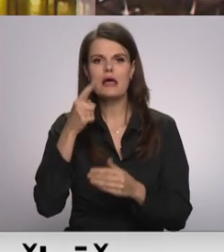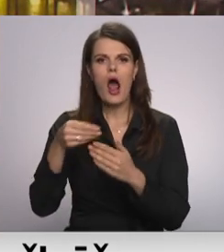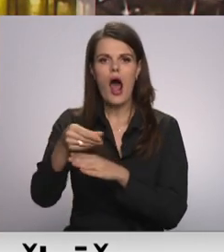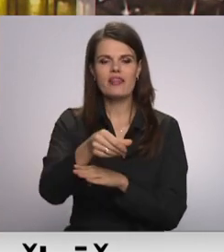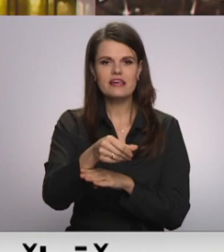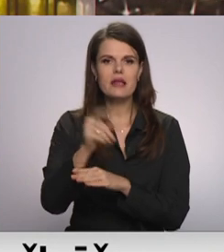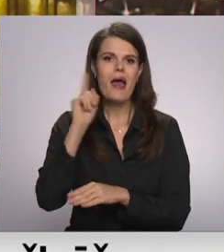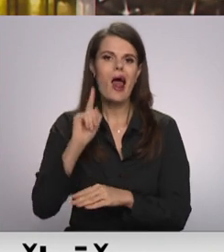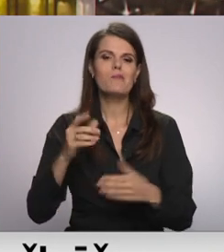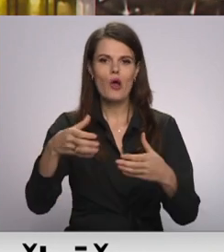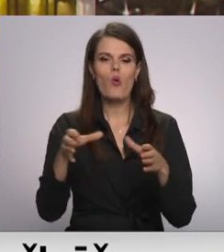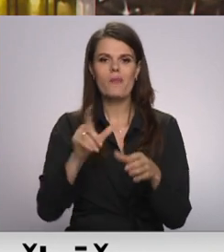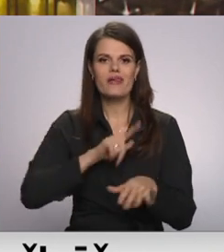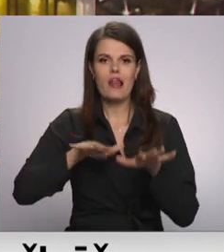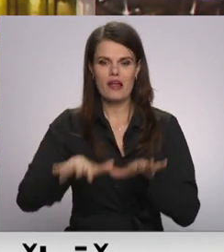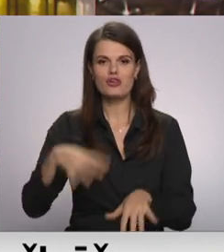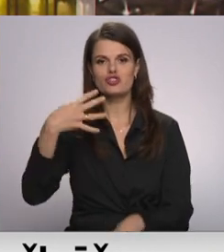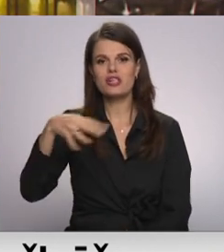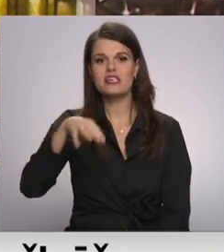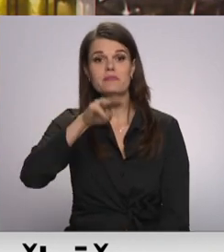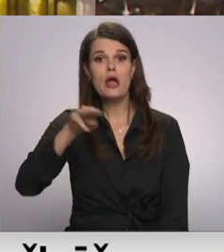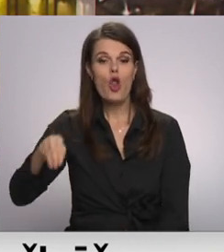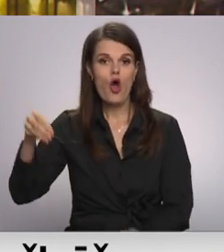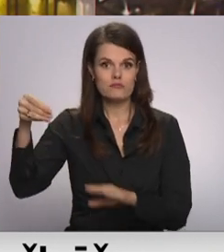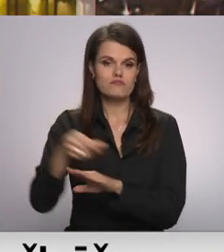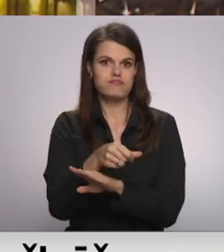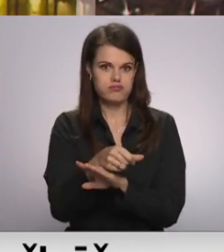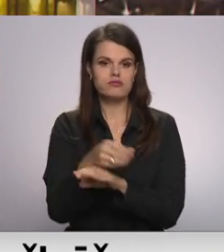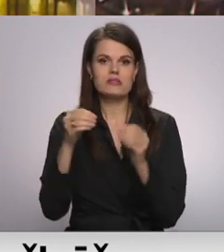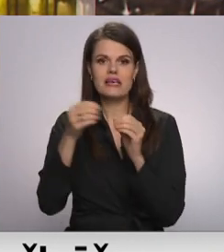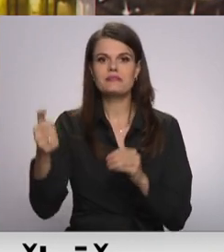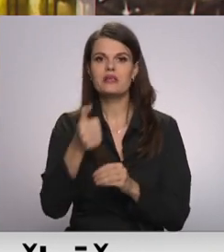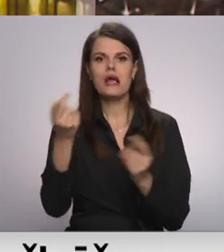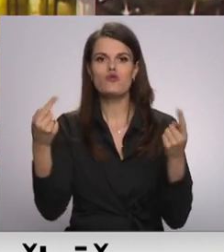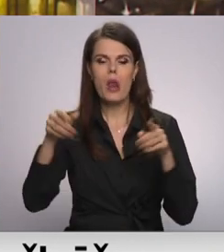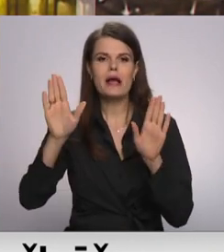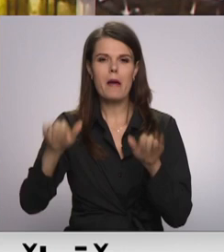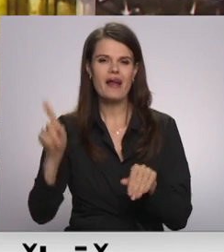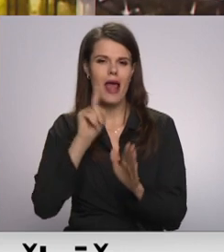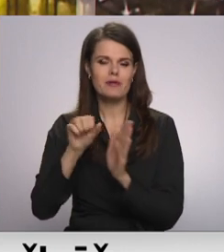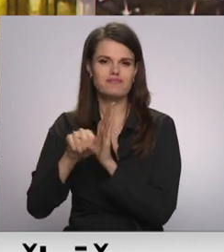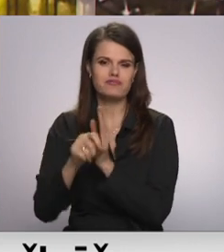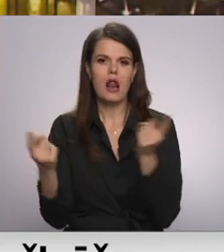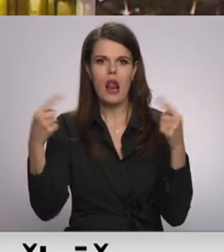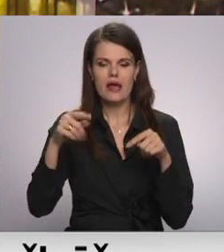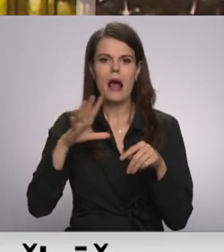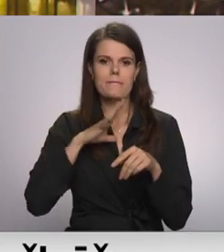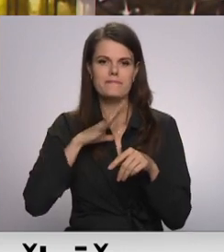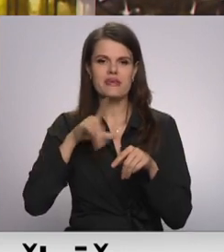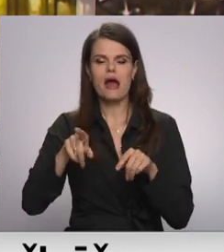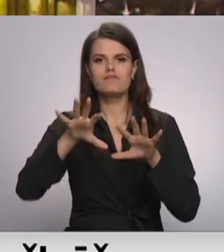kopienai paradis 40 miljonu eiro kompensācijas izmaksu desmitgadu laikā par holokausta dēļ zaudētajiem īpašumiem.